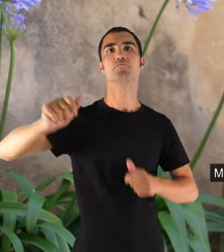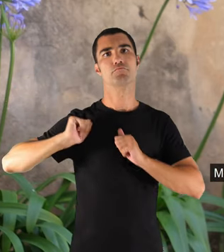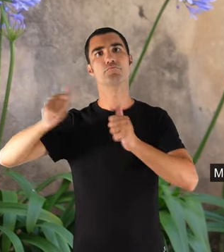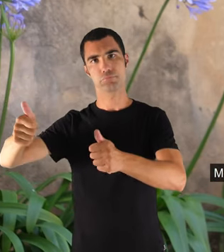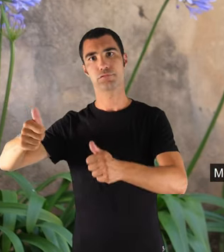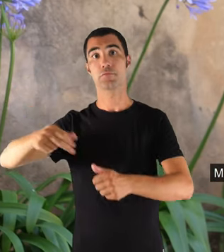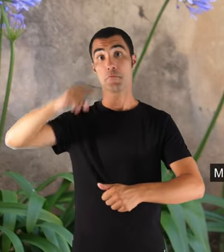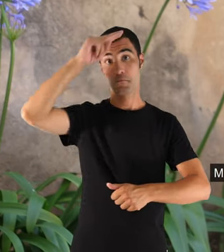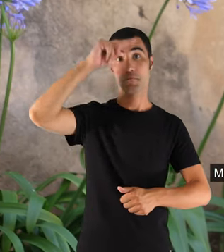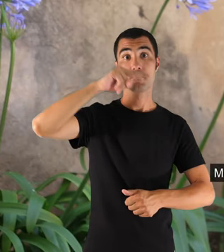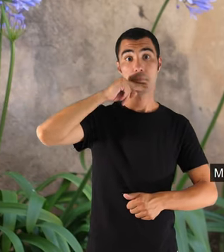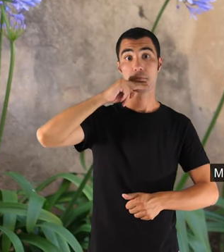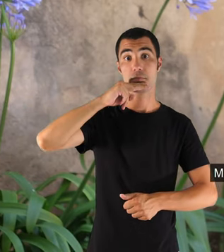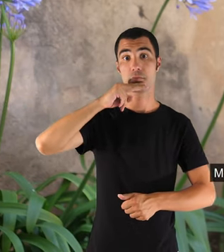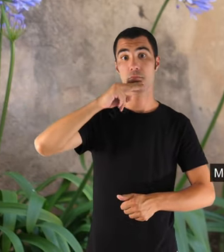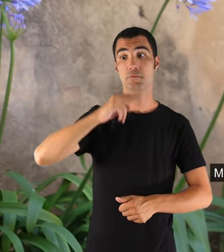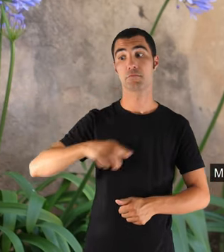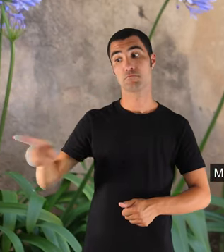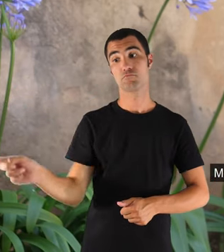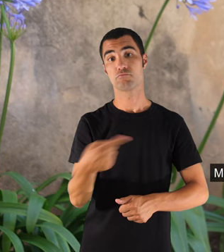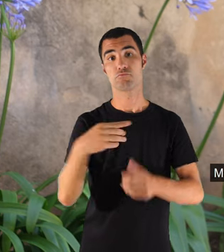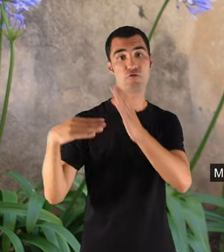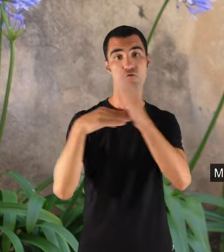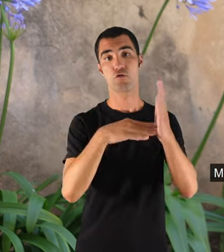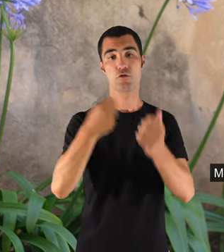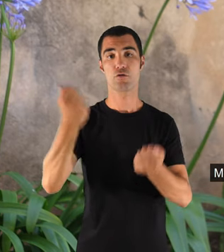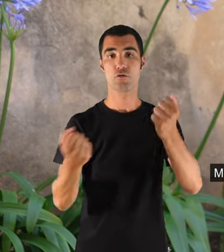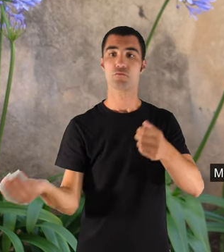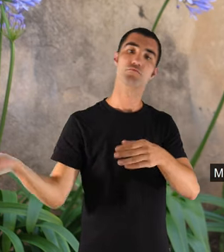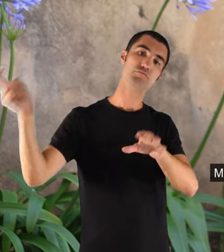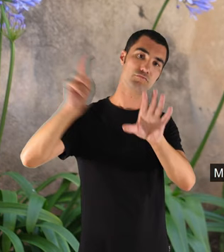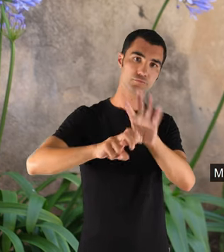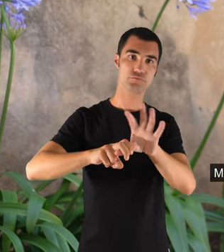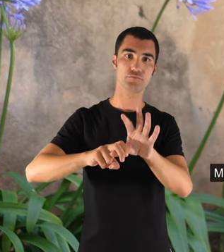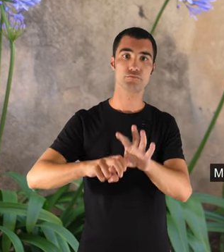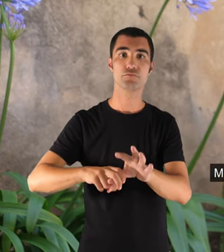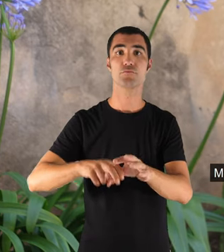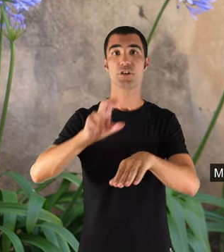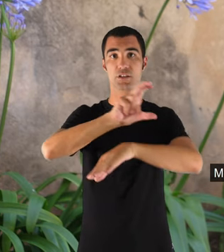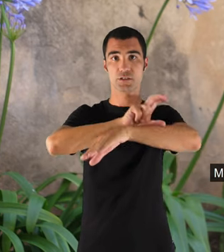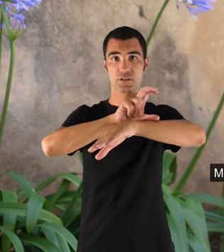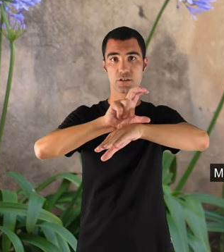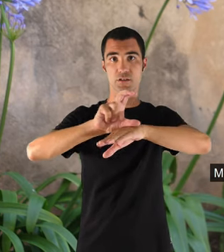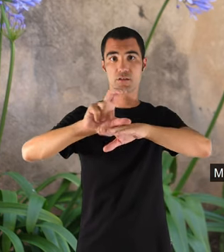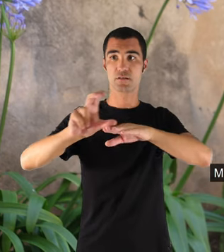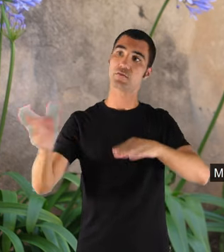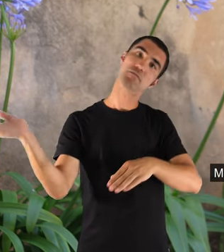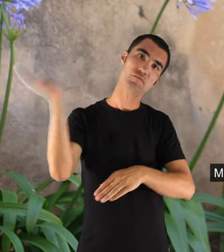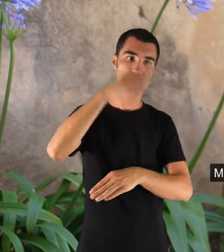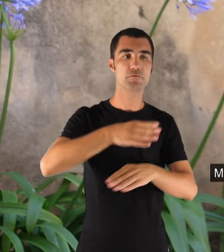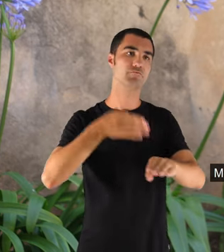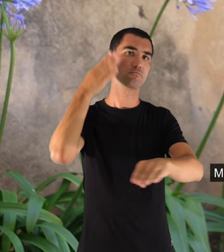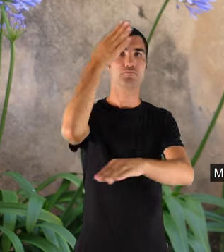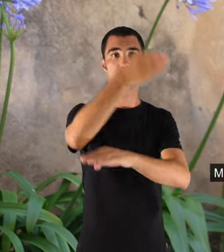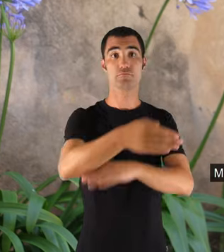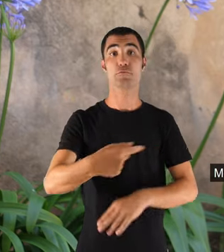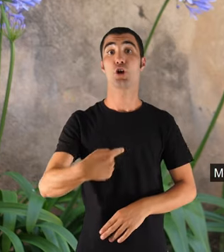pare el posaven dins d'una furgoneta que hi havia, en solteren via, i el monedor cap allà.